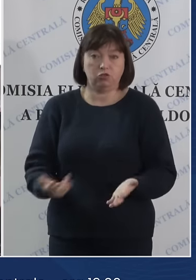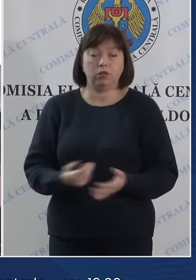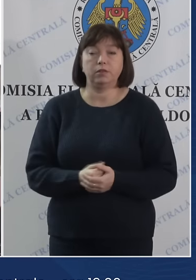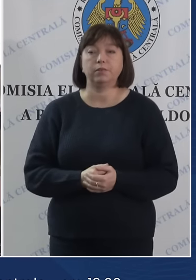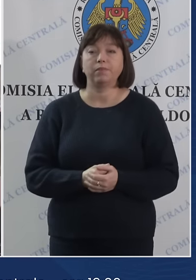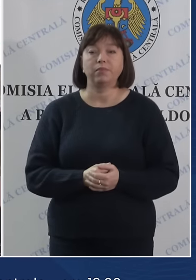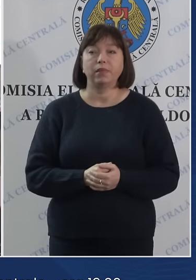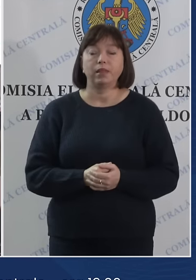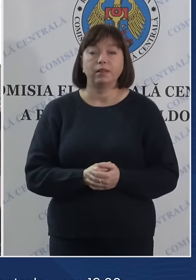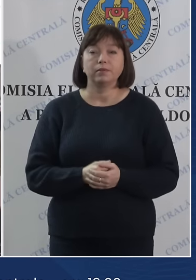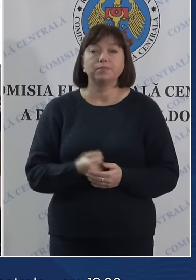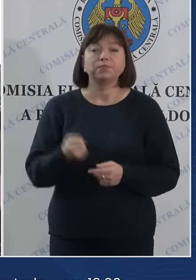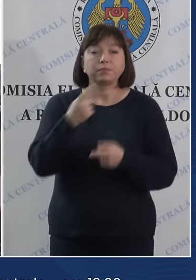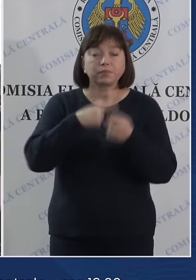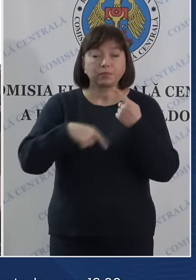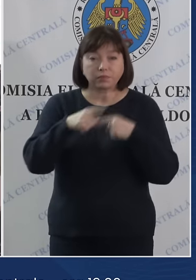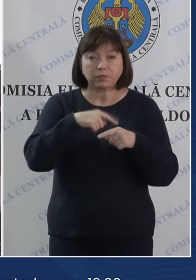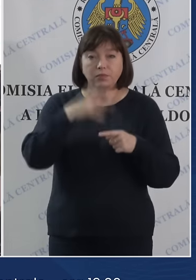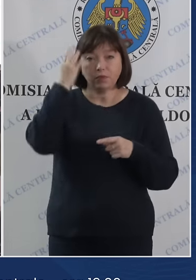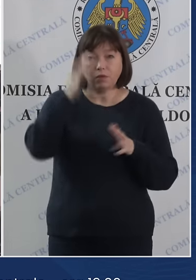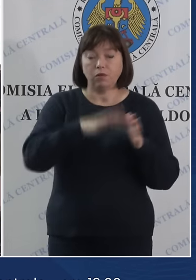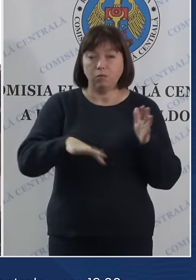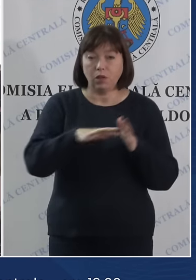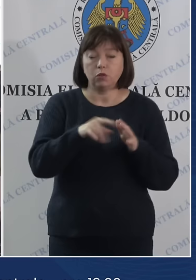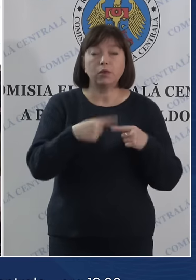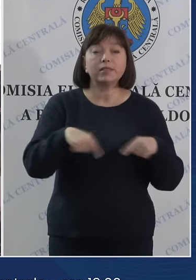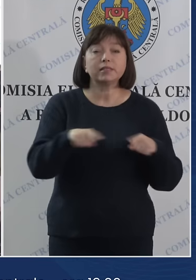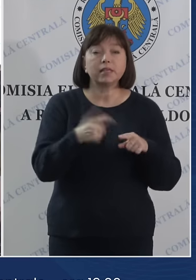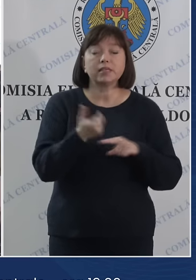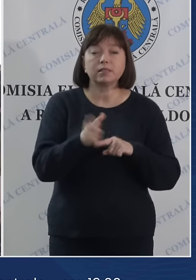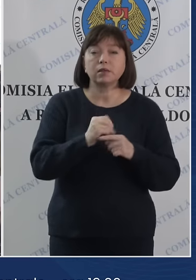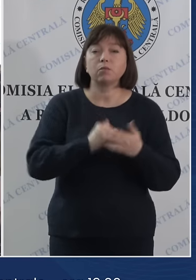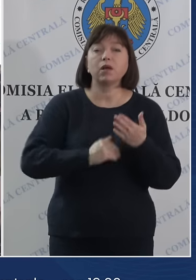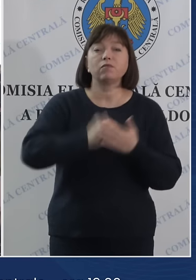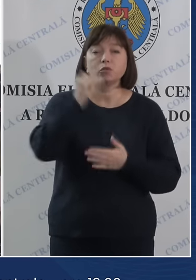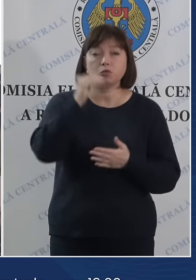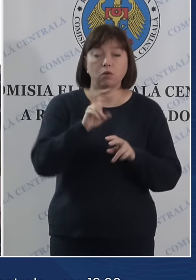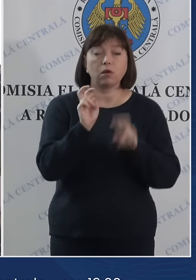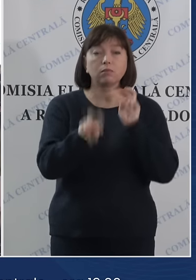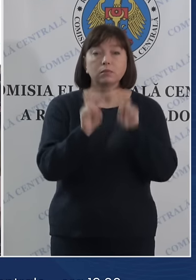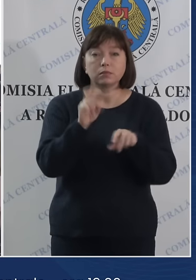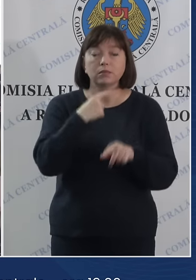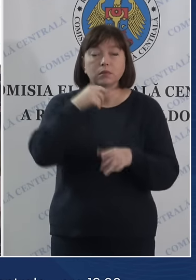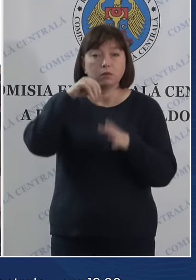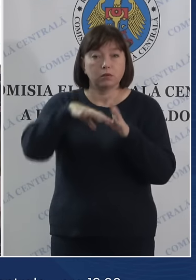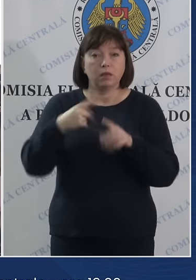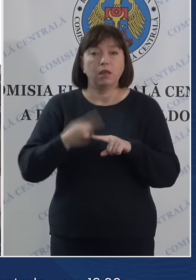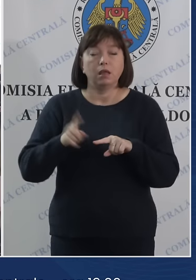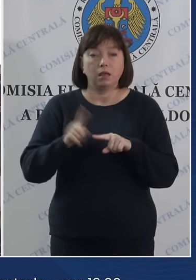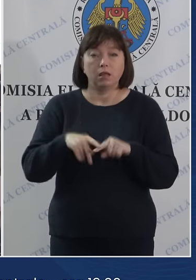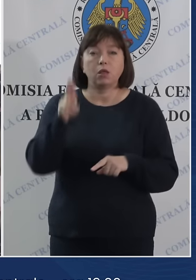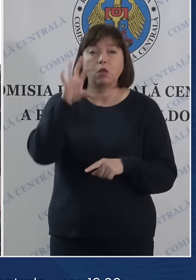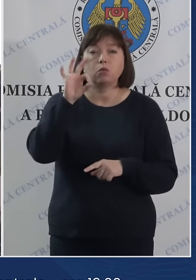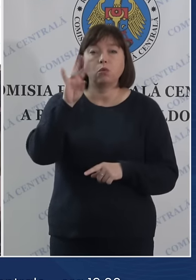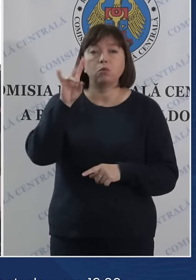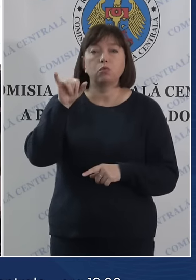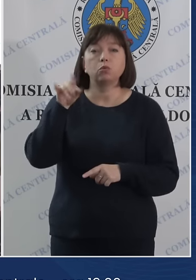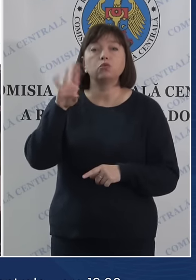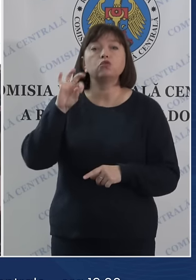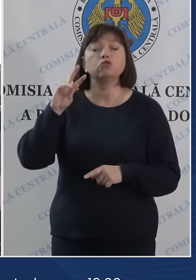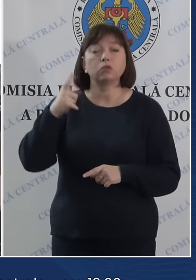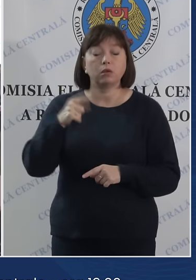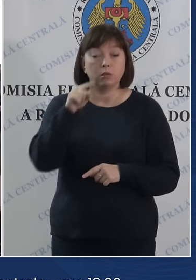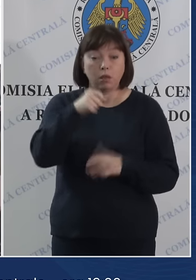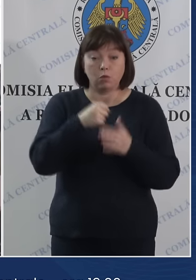Revenind în țară, la circunscripțiile cu cea mai înaltă prezență la vot, rămâne a fi don Dușeni, unde